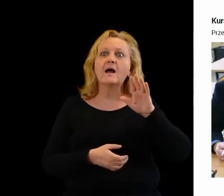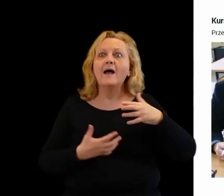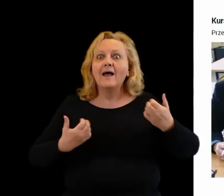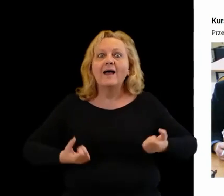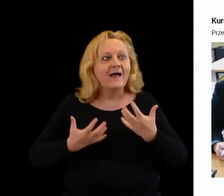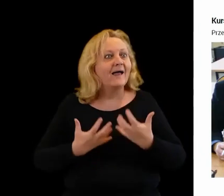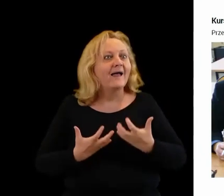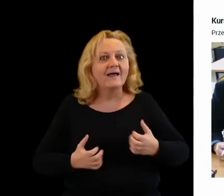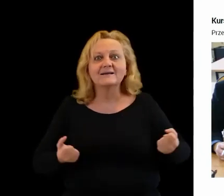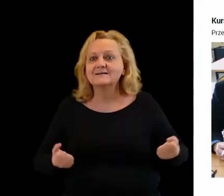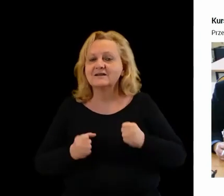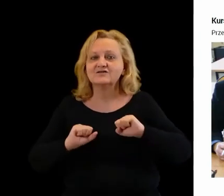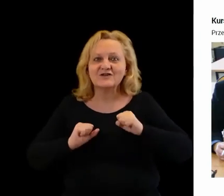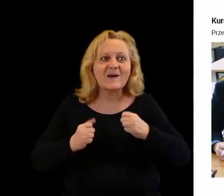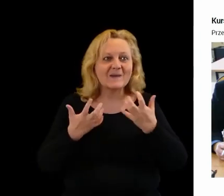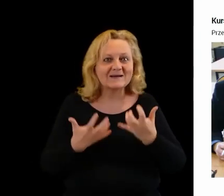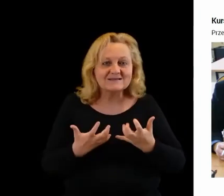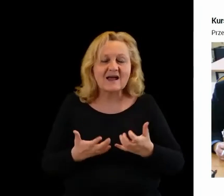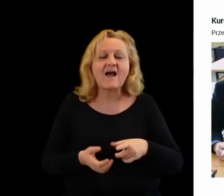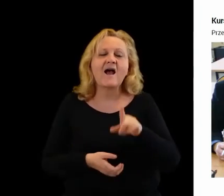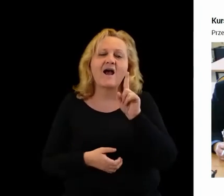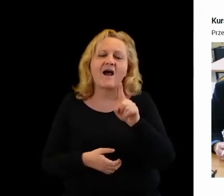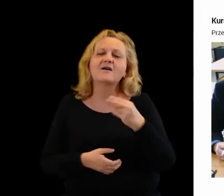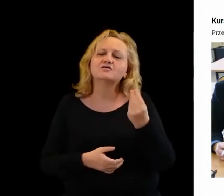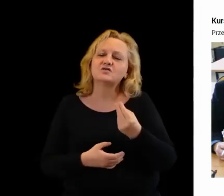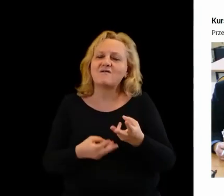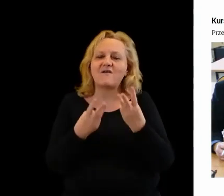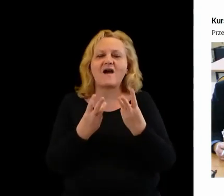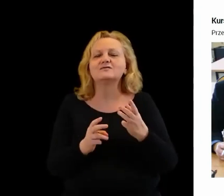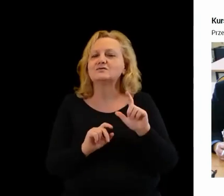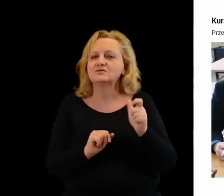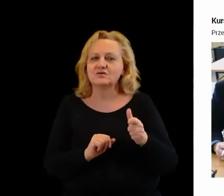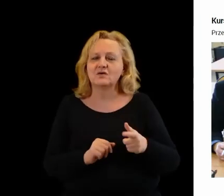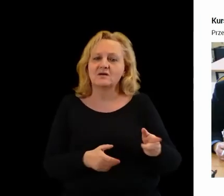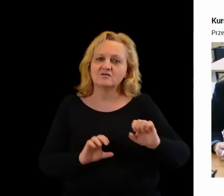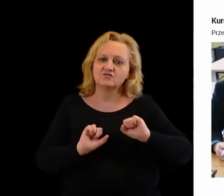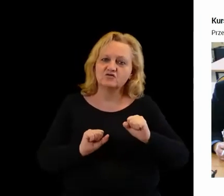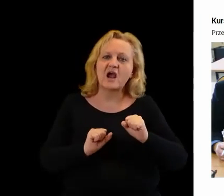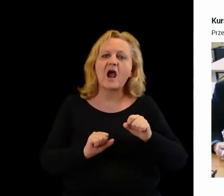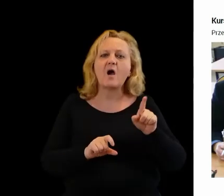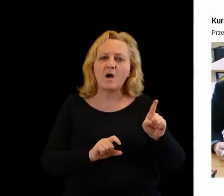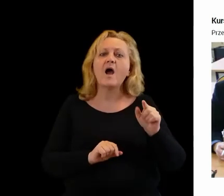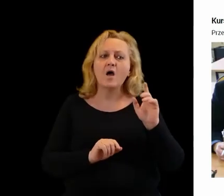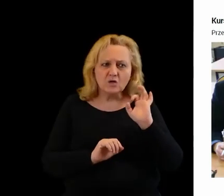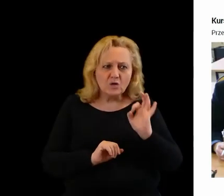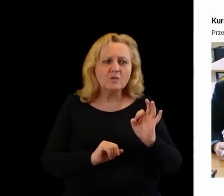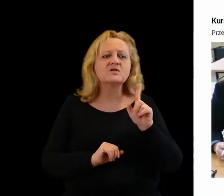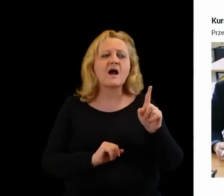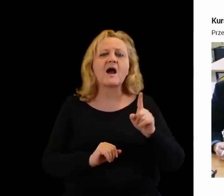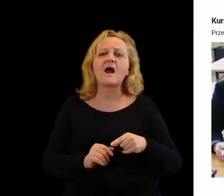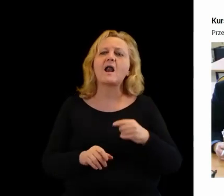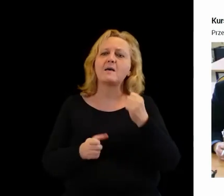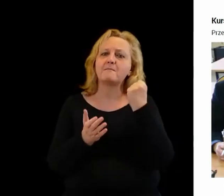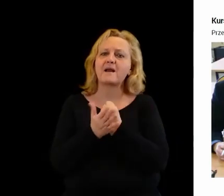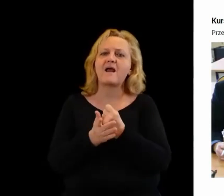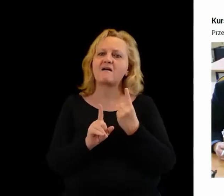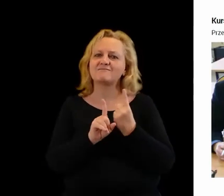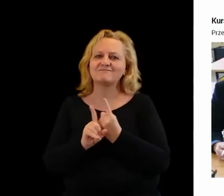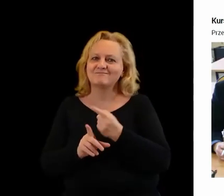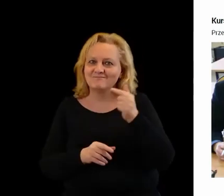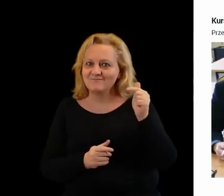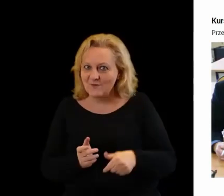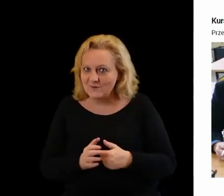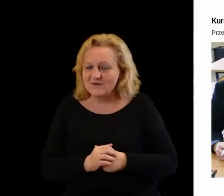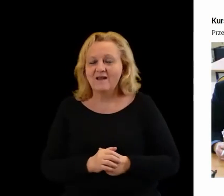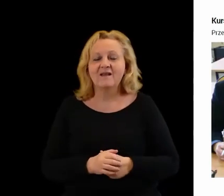chcieli wiele działać, ale no jeszcze ważne było, żeby działali zgodnie z prawem. Rozpoczęliśmy